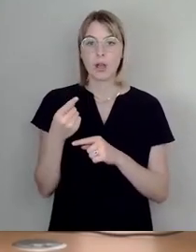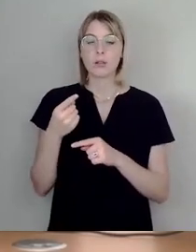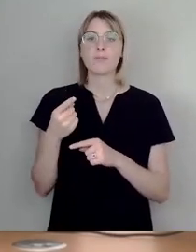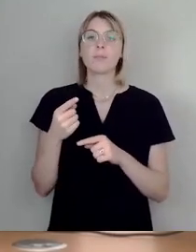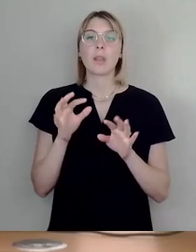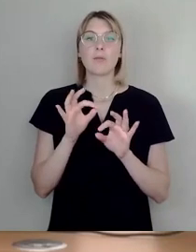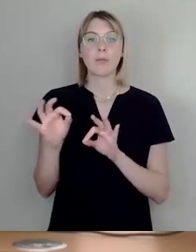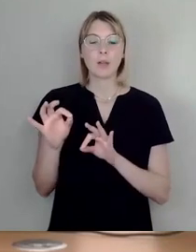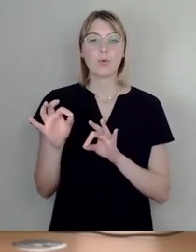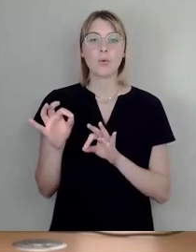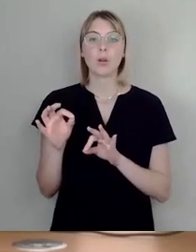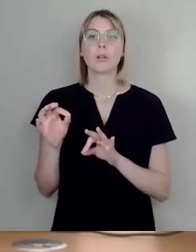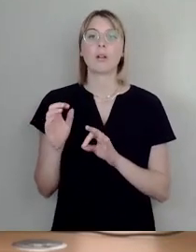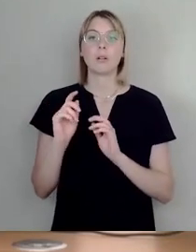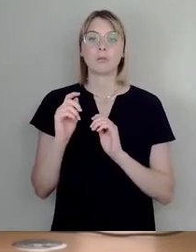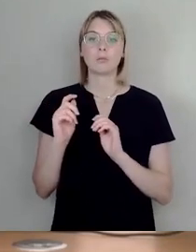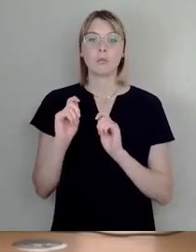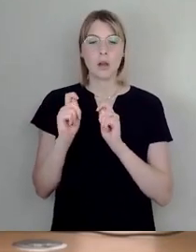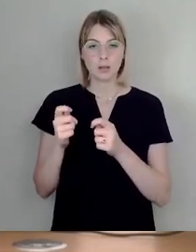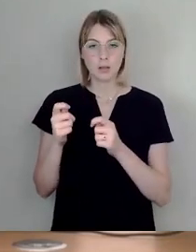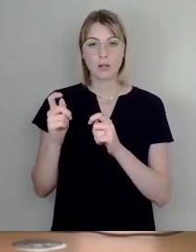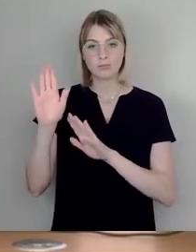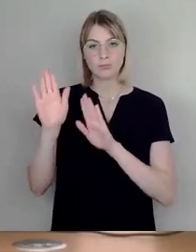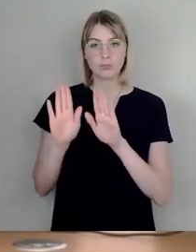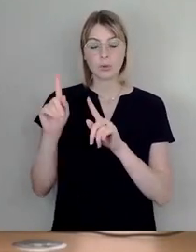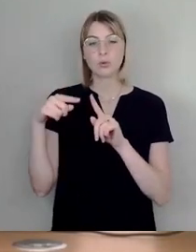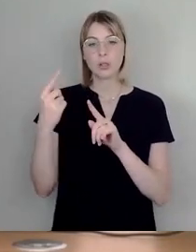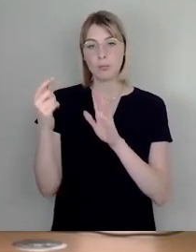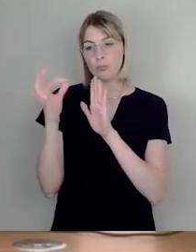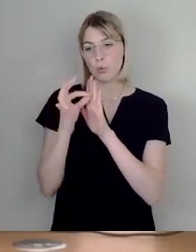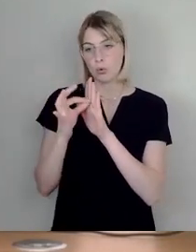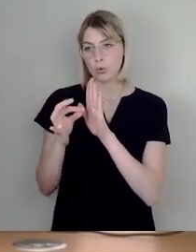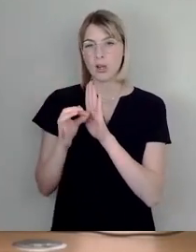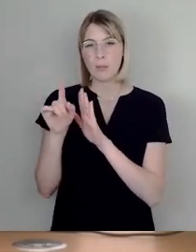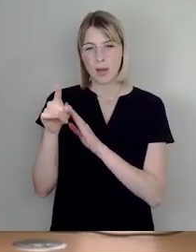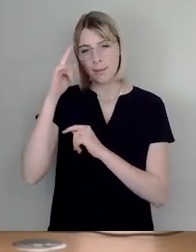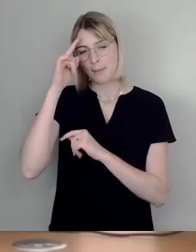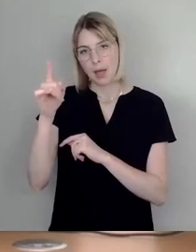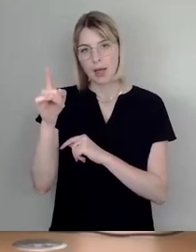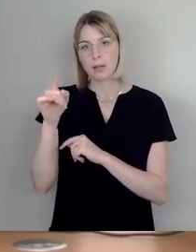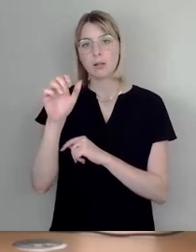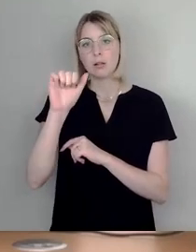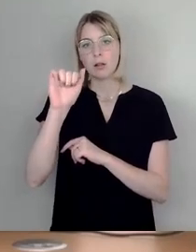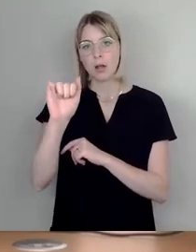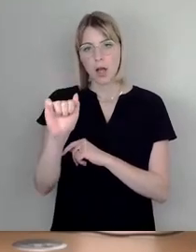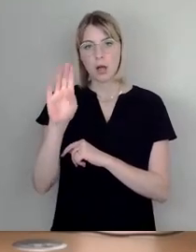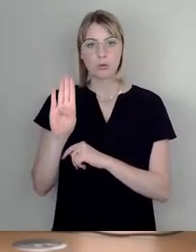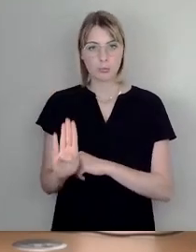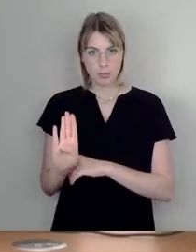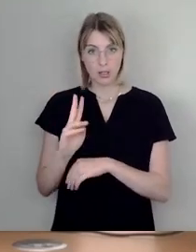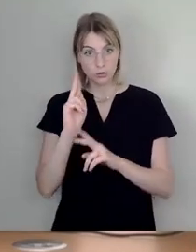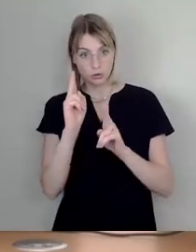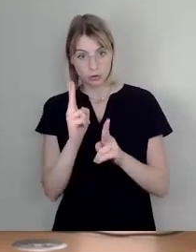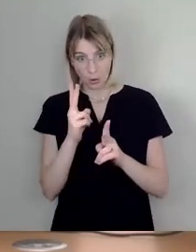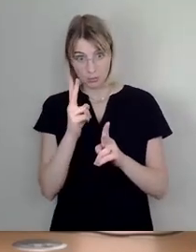punktweise. Wobei punktweise hier heißt in A und B, wenn ich das hier richtig sehe.